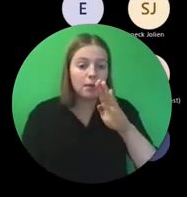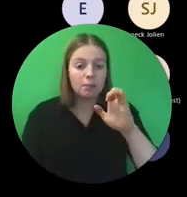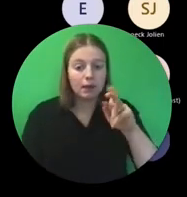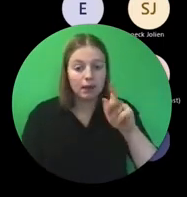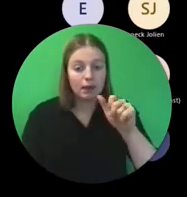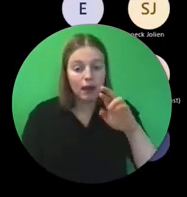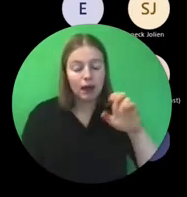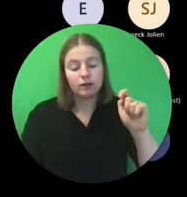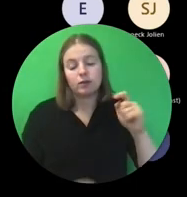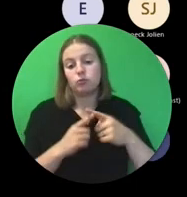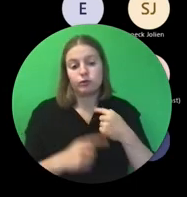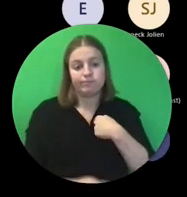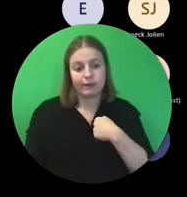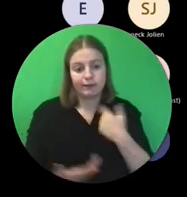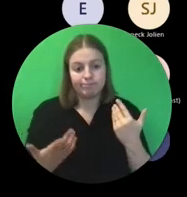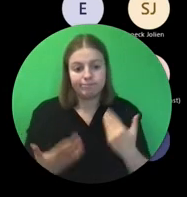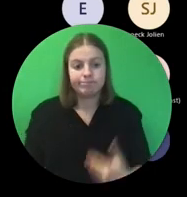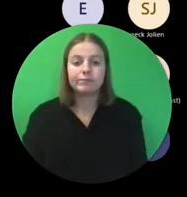en ikzelf dus.